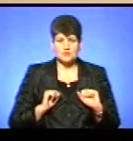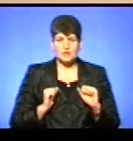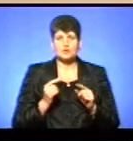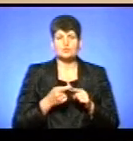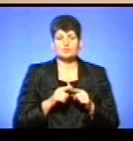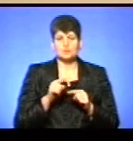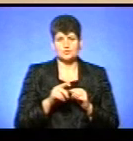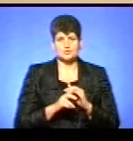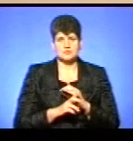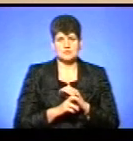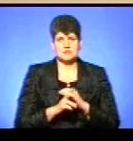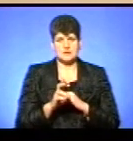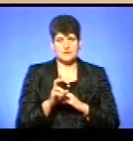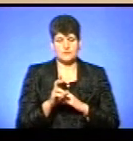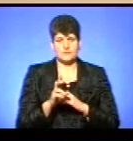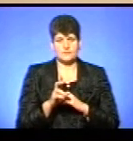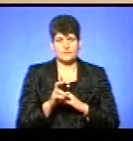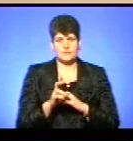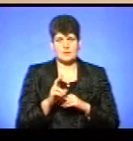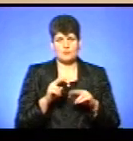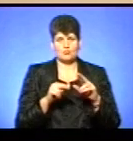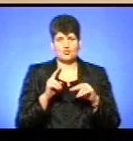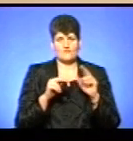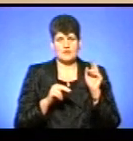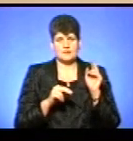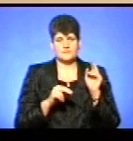церкву побудувати.